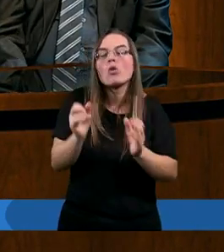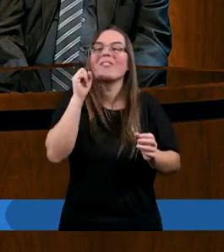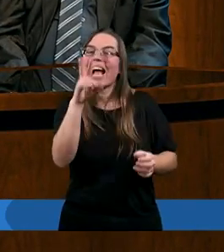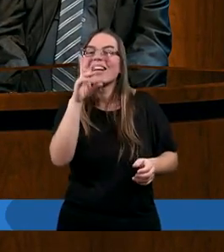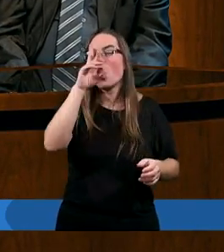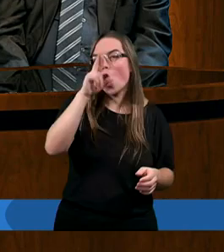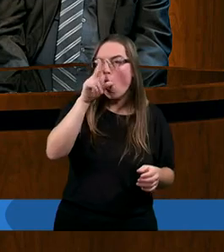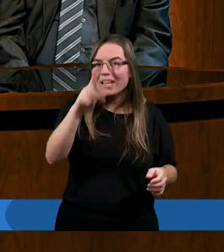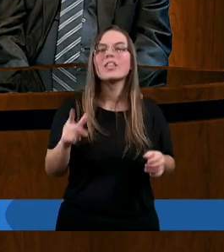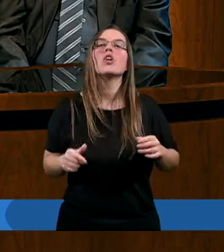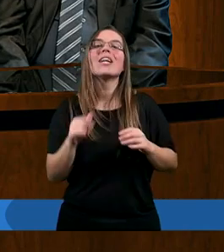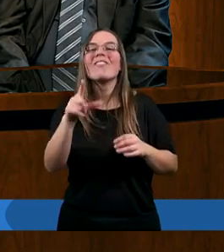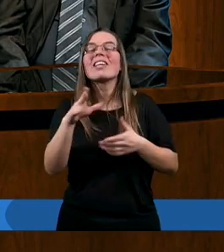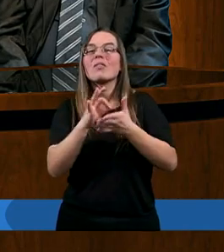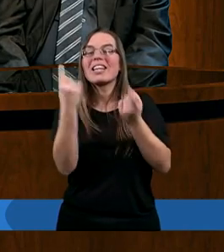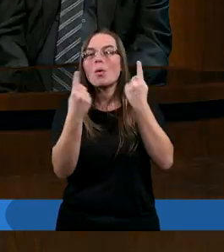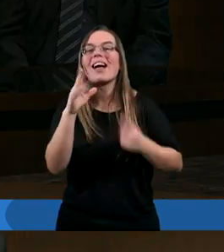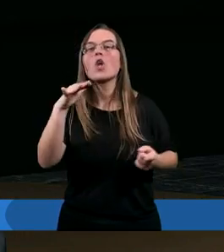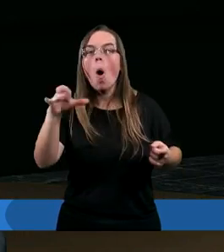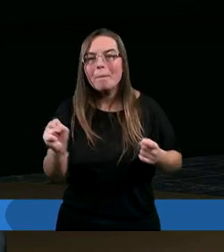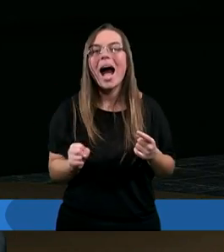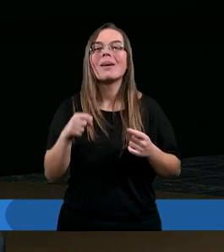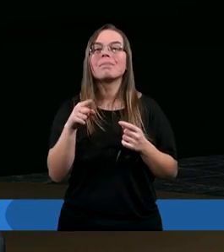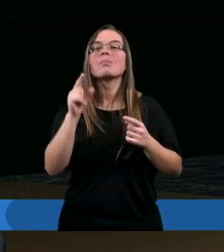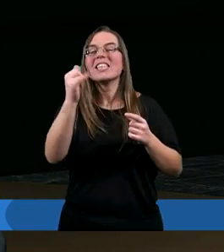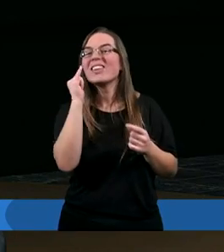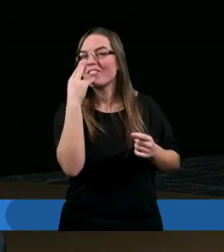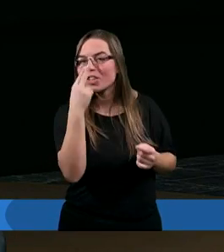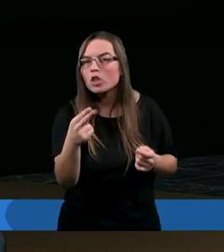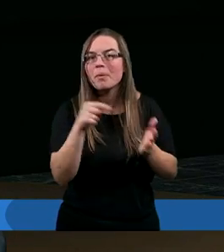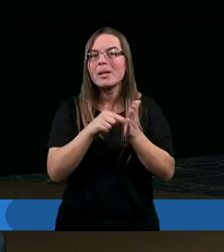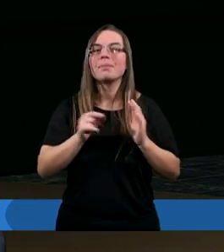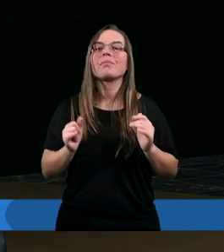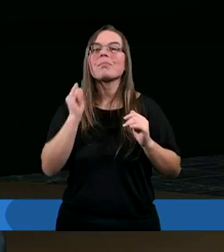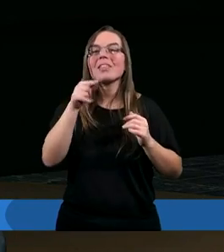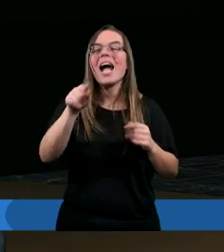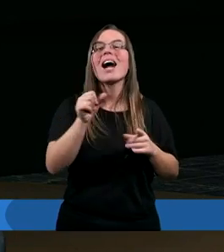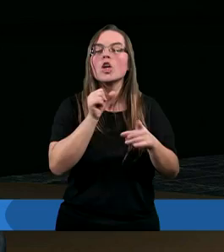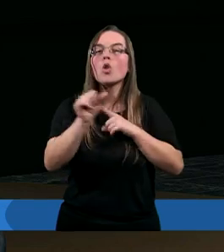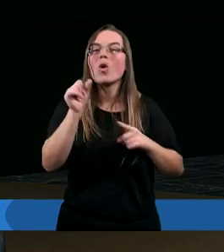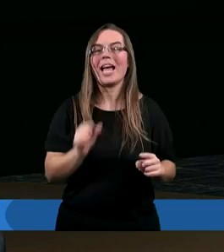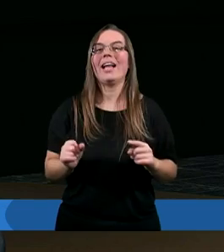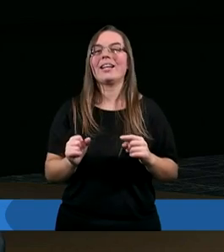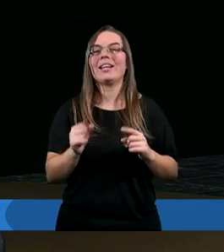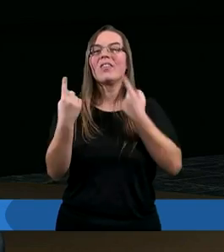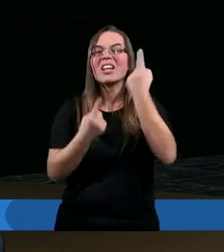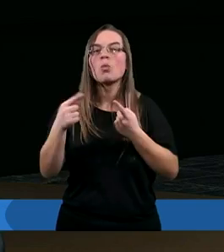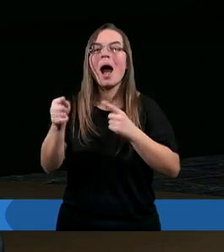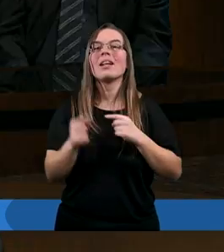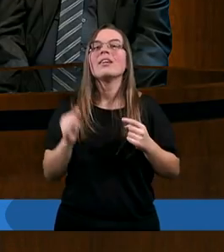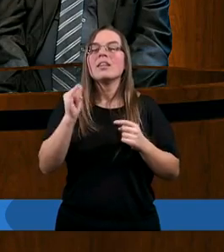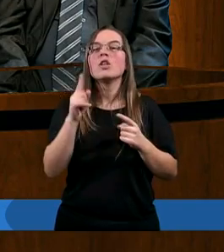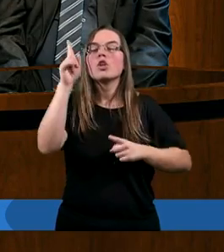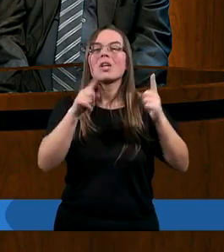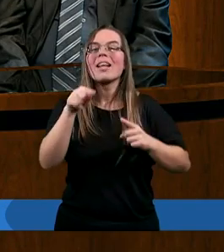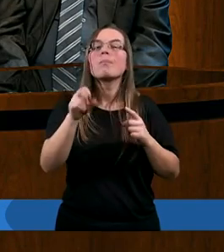logiczny sytuację Joba. Mhm. No i widzimy, jakie to skutki przyniosło. Tak, to